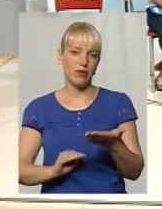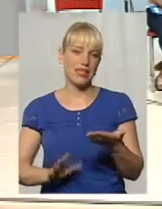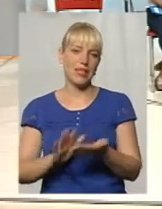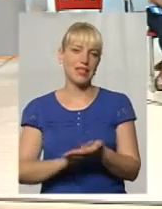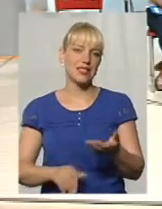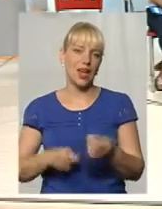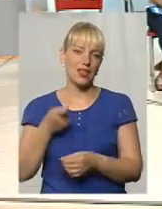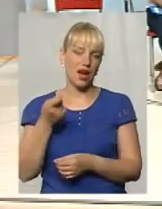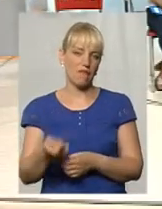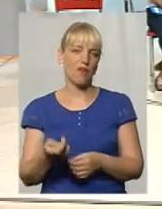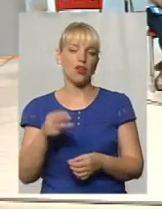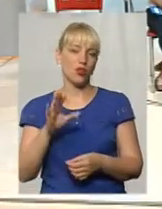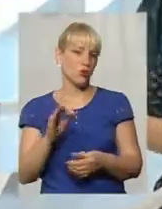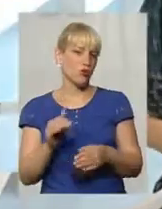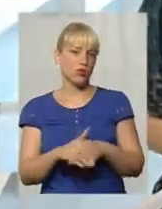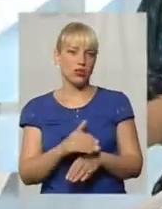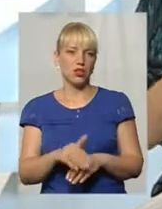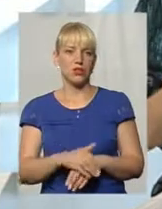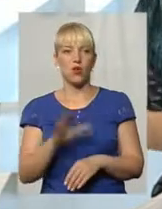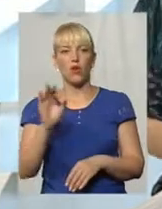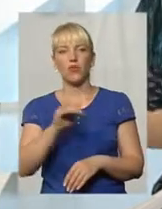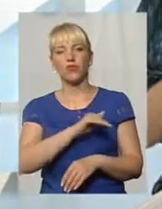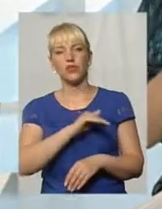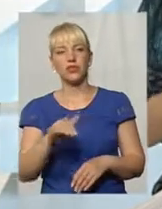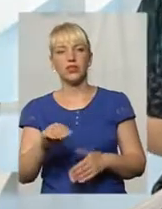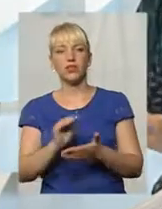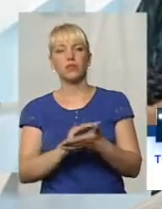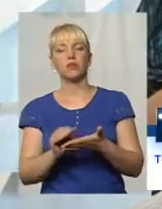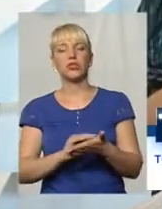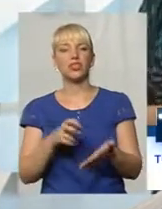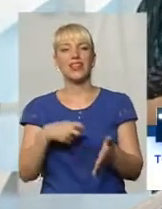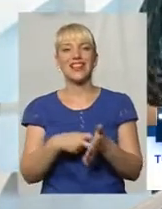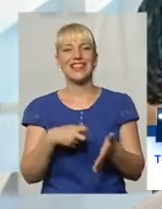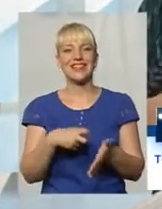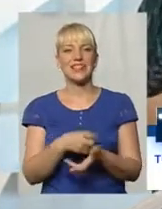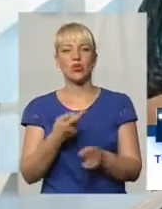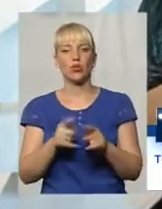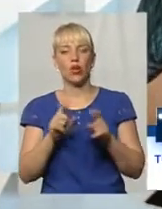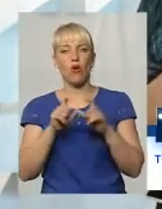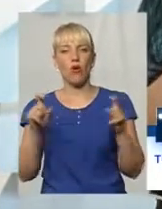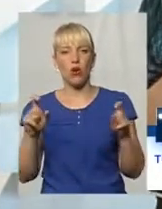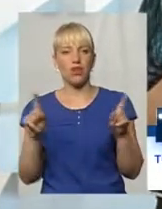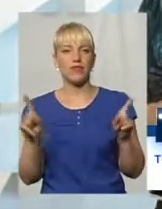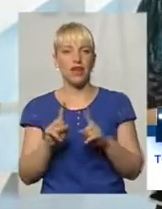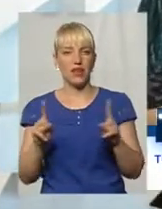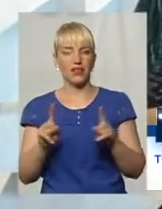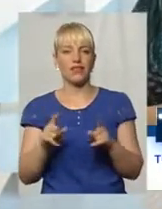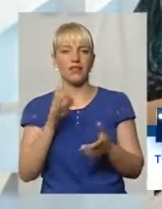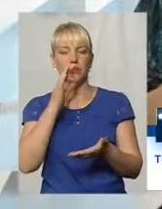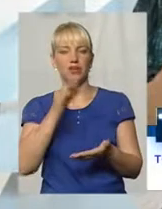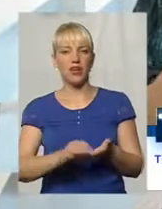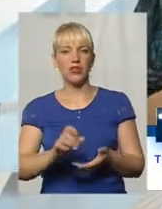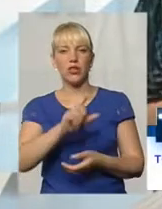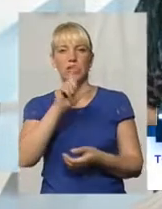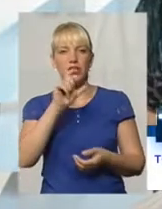'язано на дані відповідно. Шановний глядачо, офіційно пишіть листи до тих органів, які відповідають